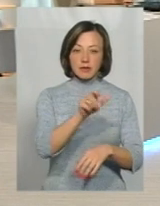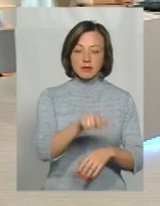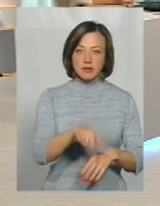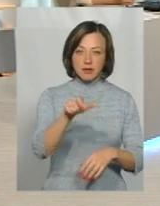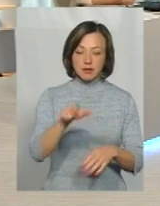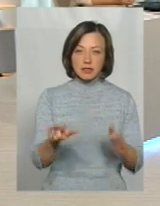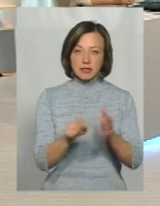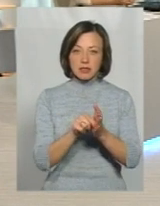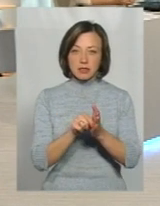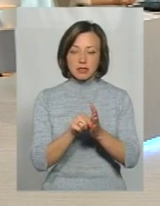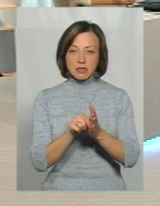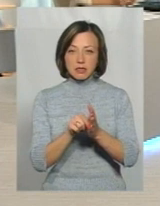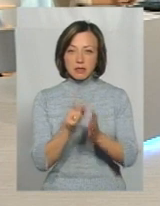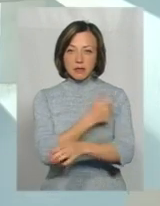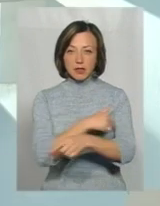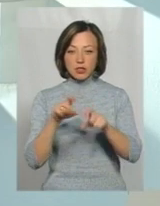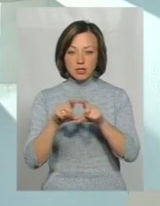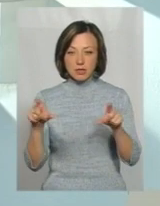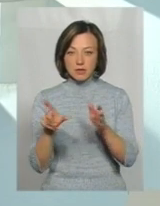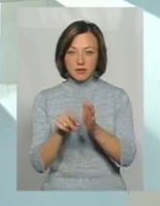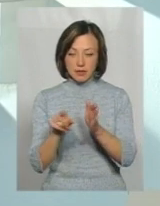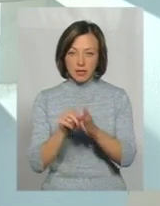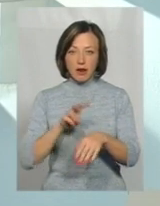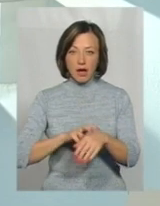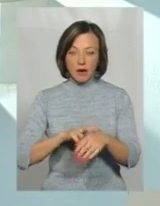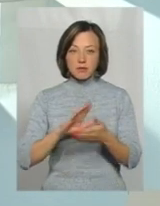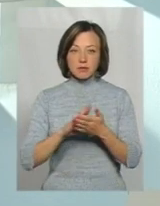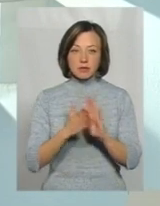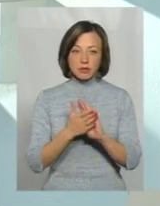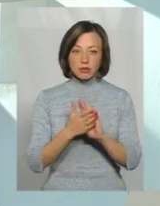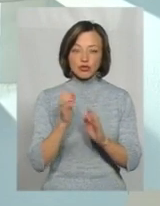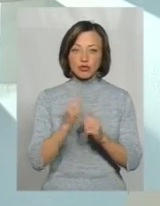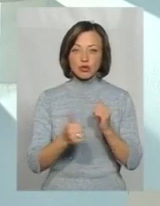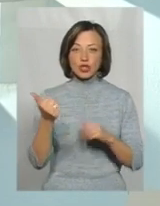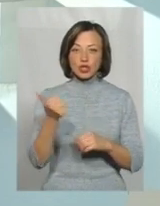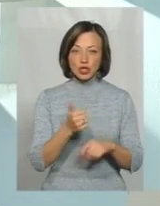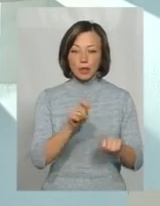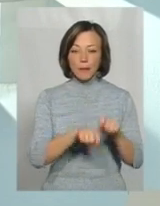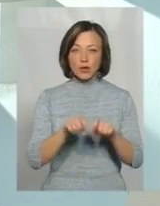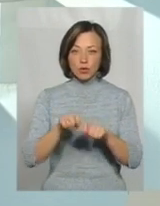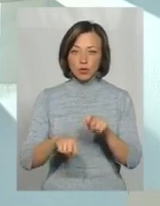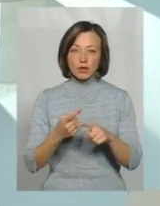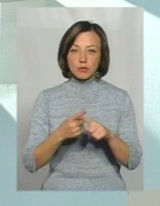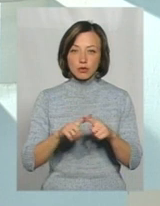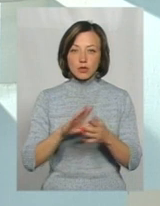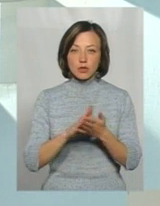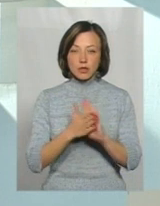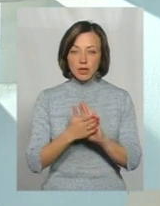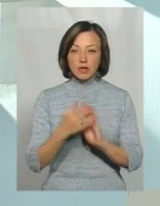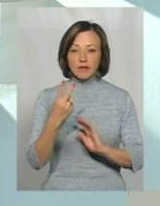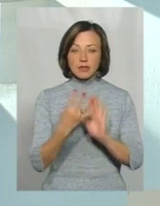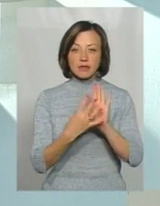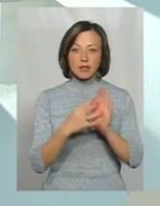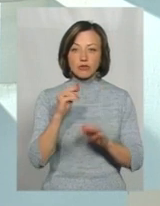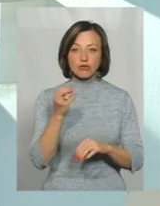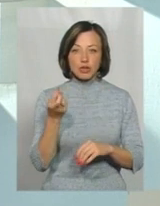своїми лікарями, ми щотижня моніторимо дану ситуацію, і станом на 29